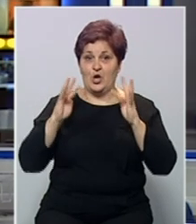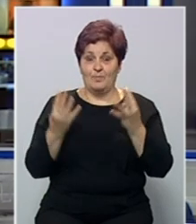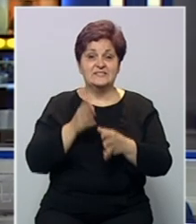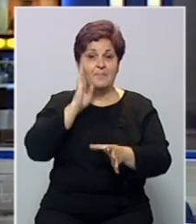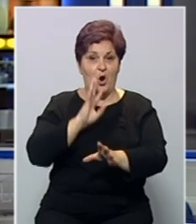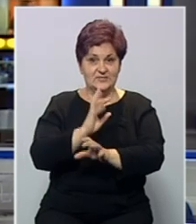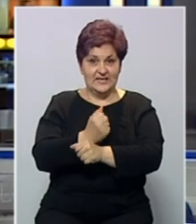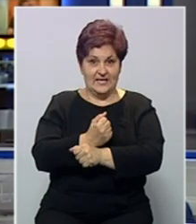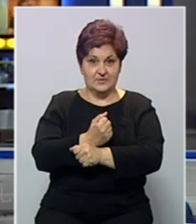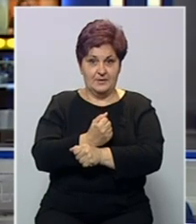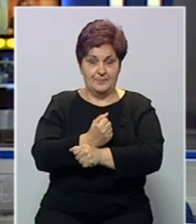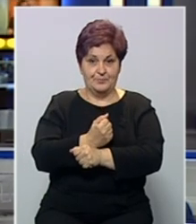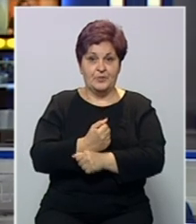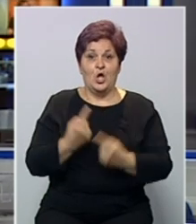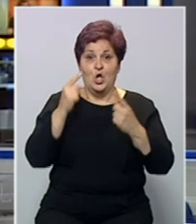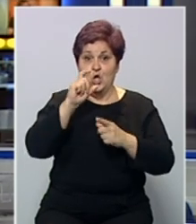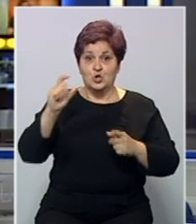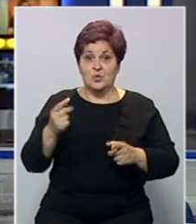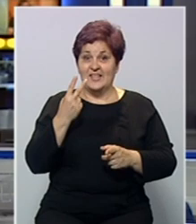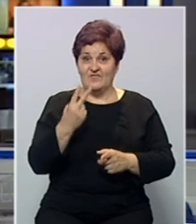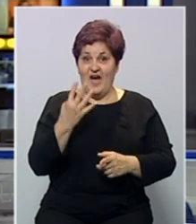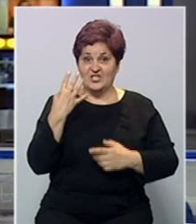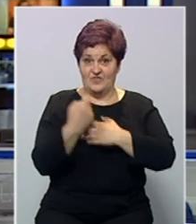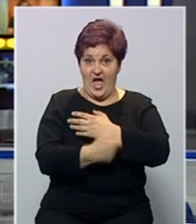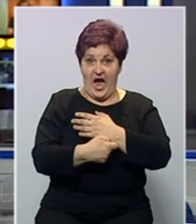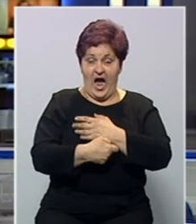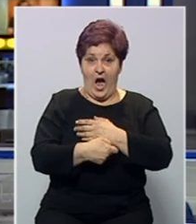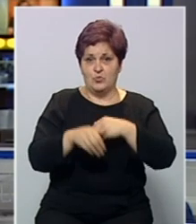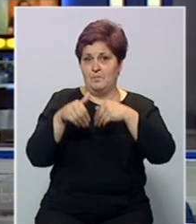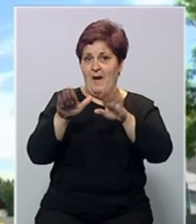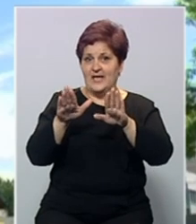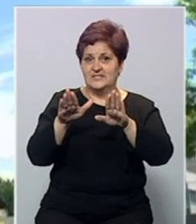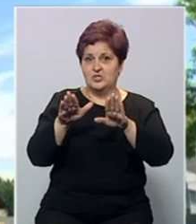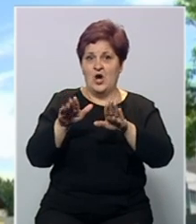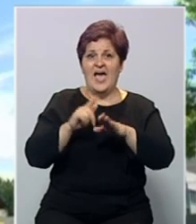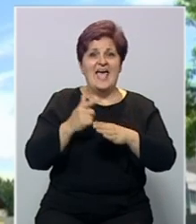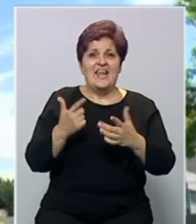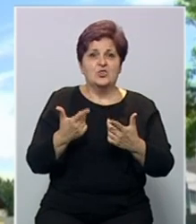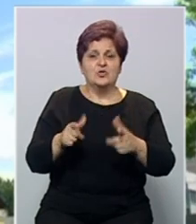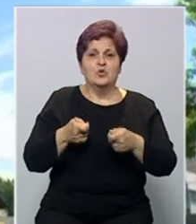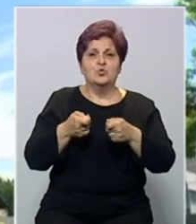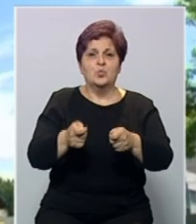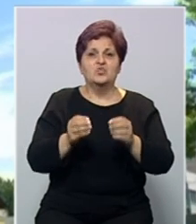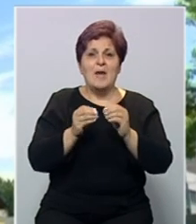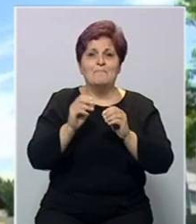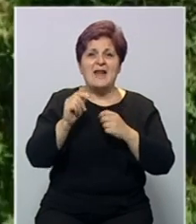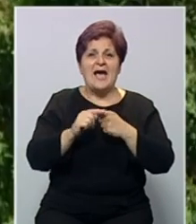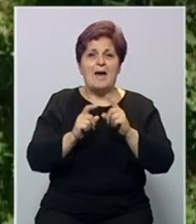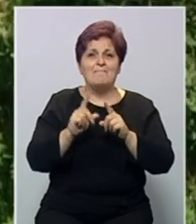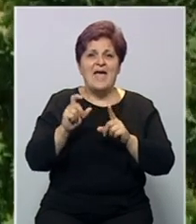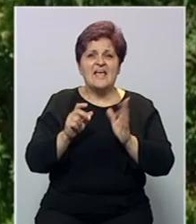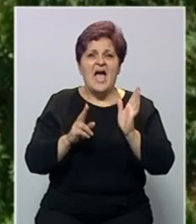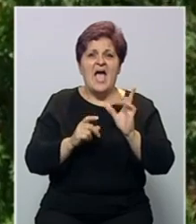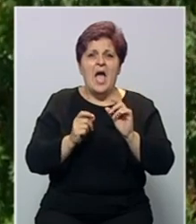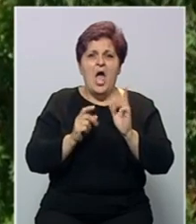izborne komisije Bosne i Hercegovine. Sud je 24. augusta odbacio kao nedopuštenu tužbu Branka Petrića,